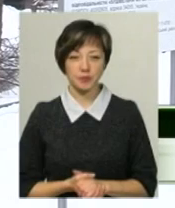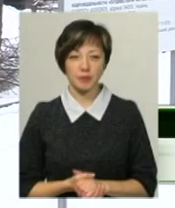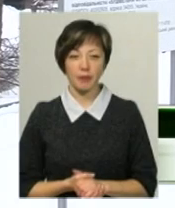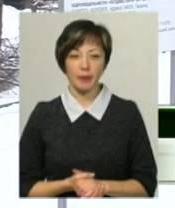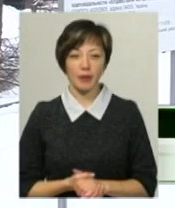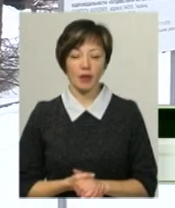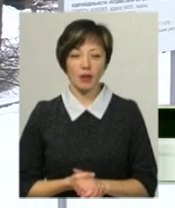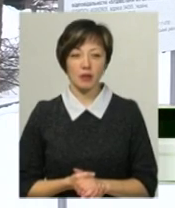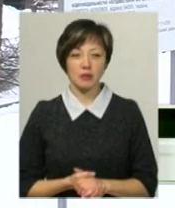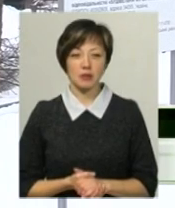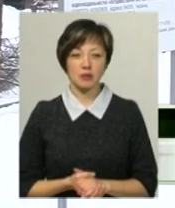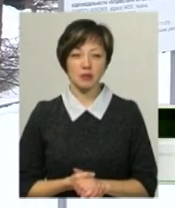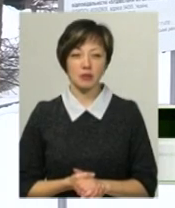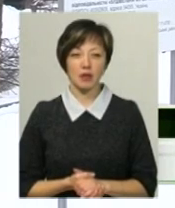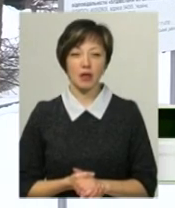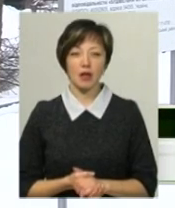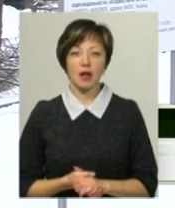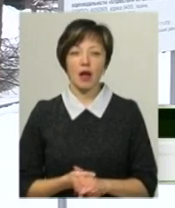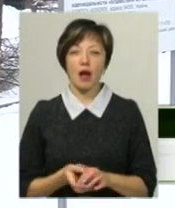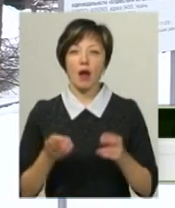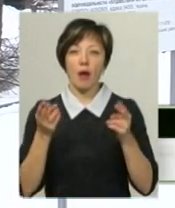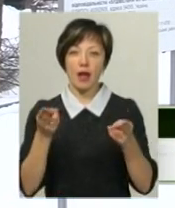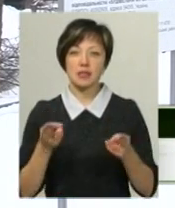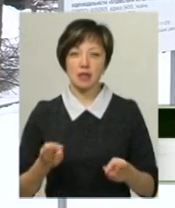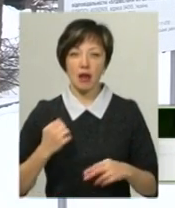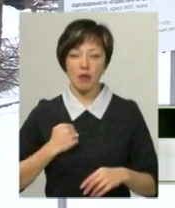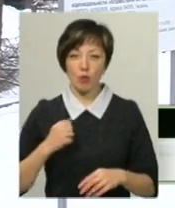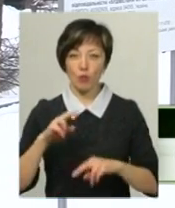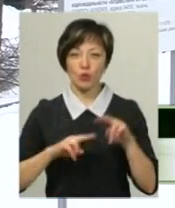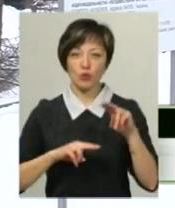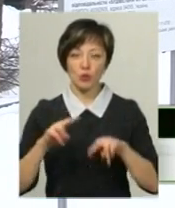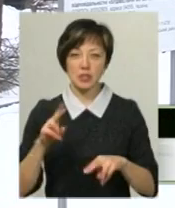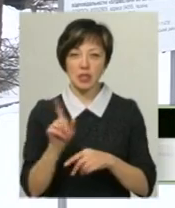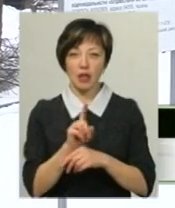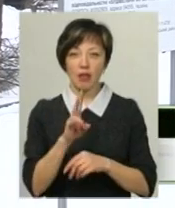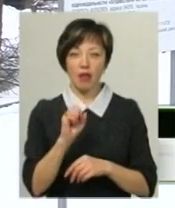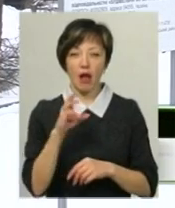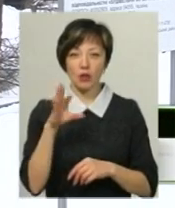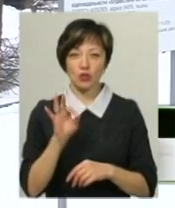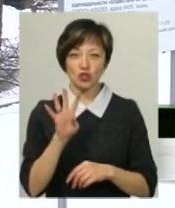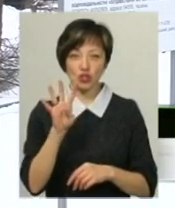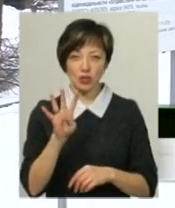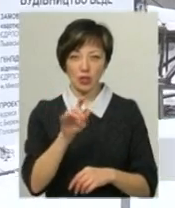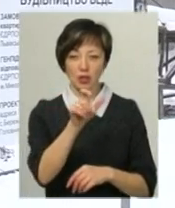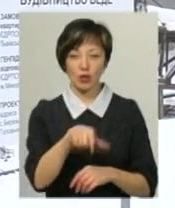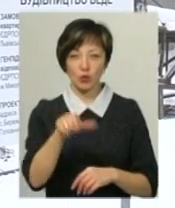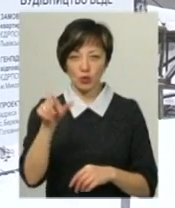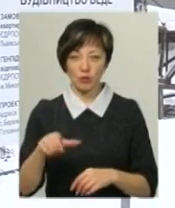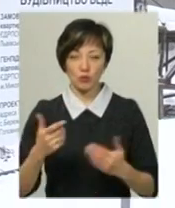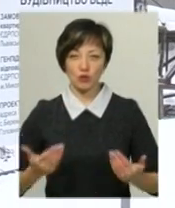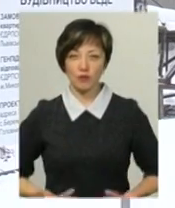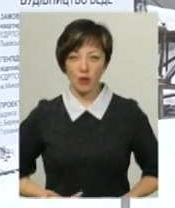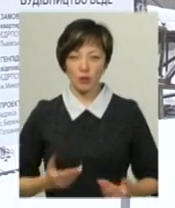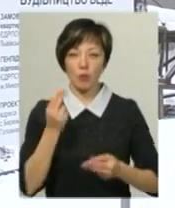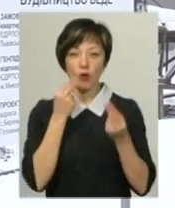будуються по стандартам НАТО, кубрик, де буде проживати 4 контрактщика. Казарми